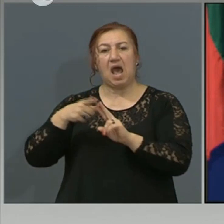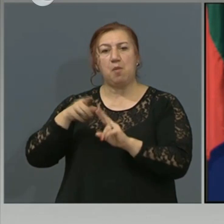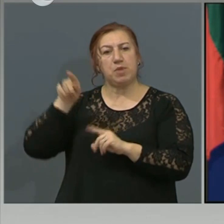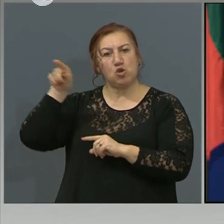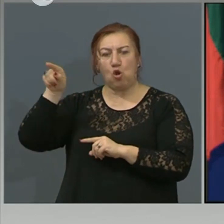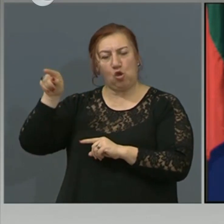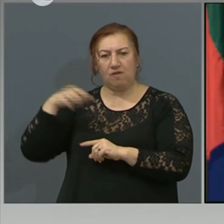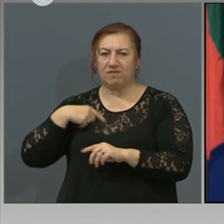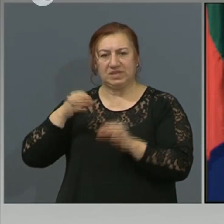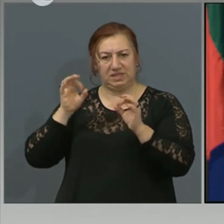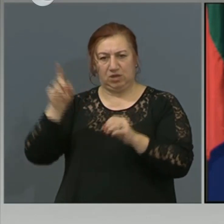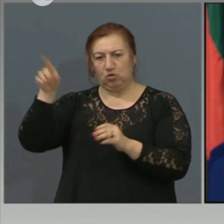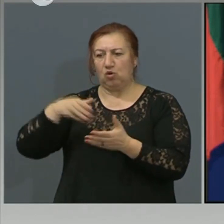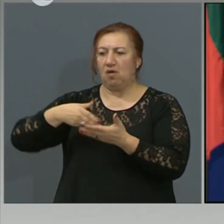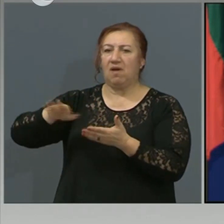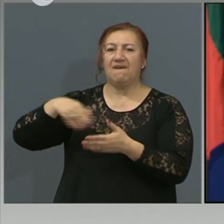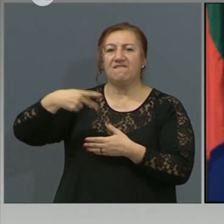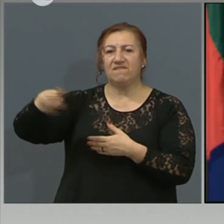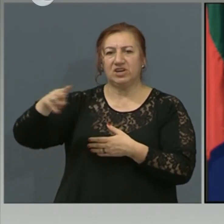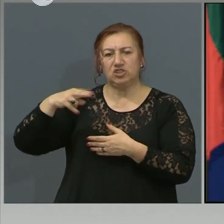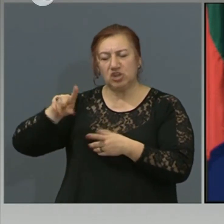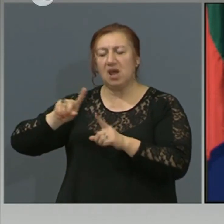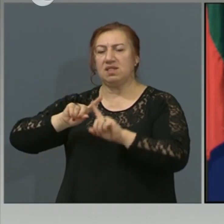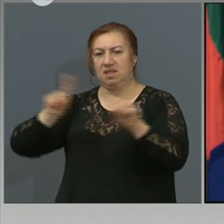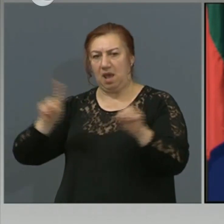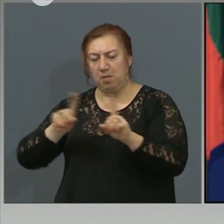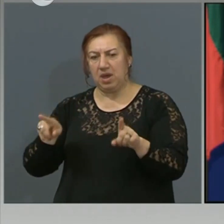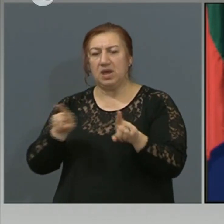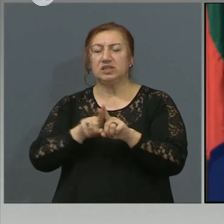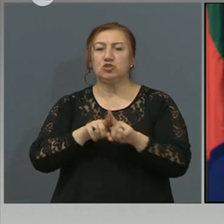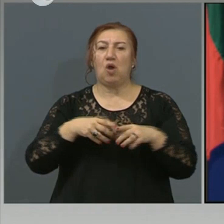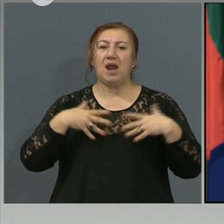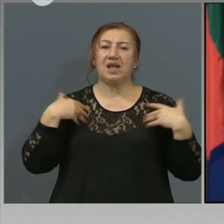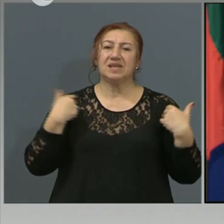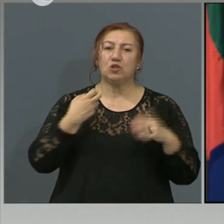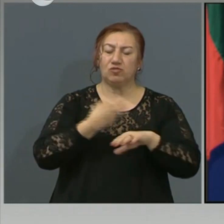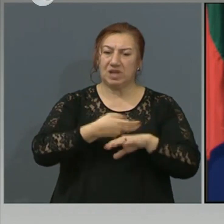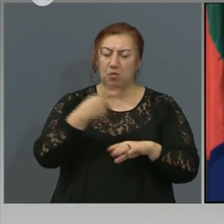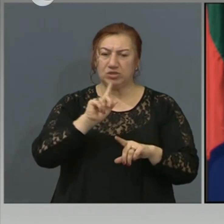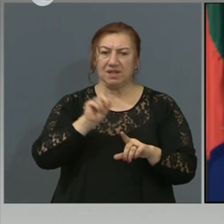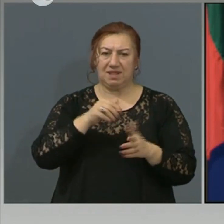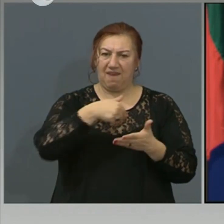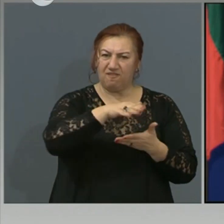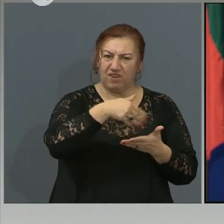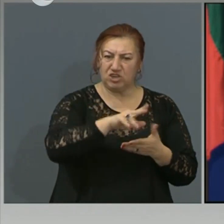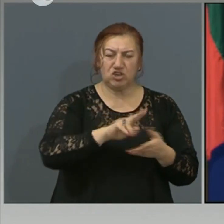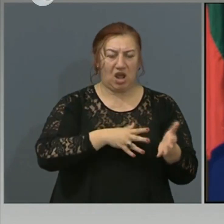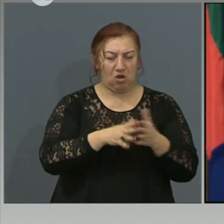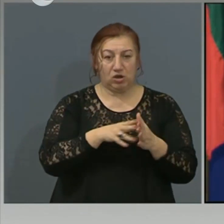твърда и за Александровска болница, че няма отказ. В другите лечебни заведения, където